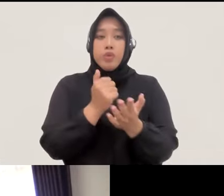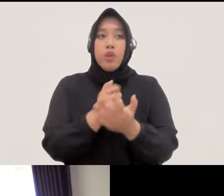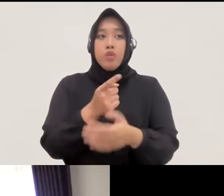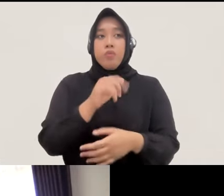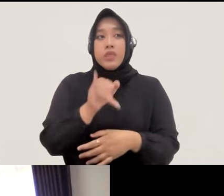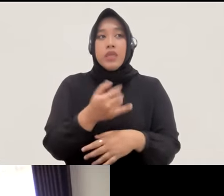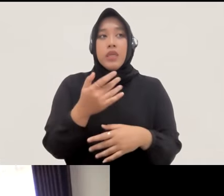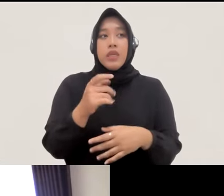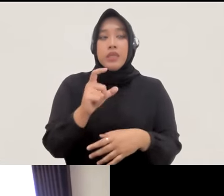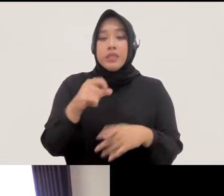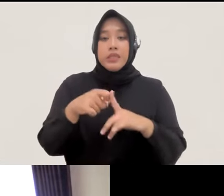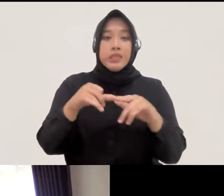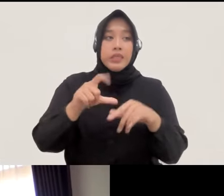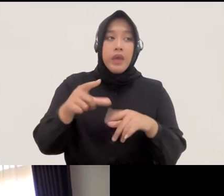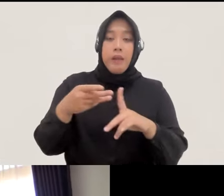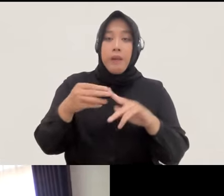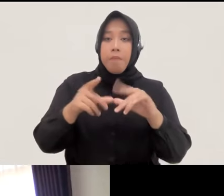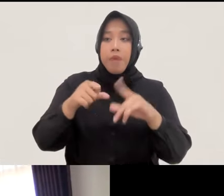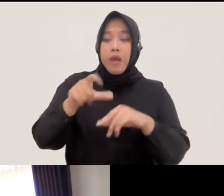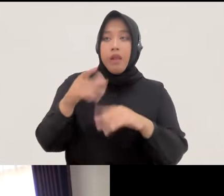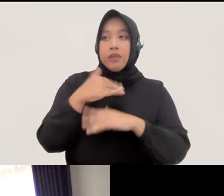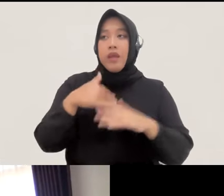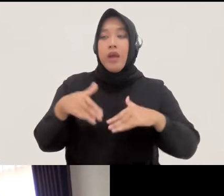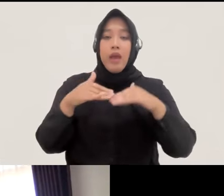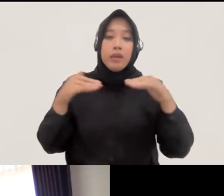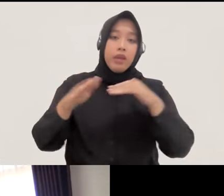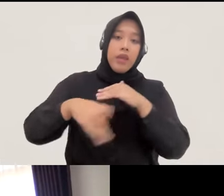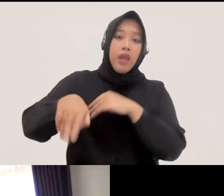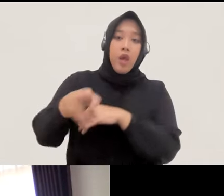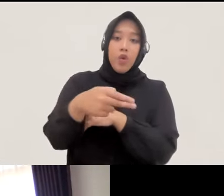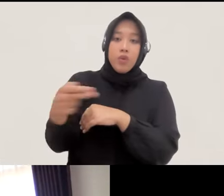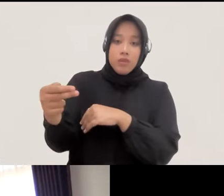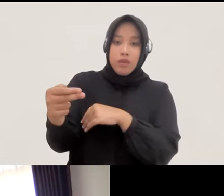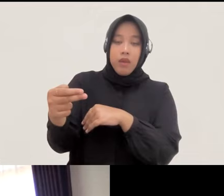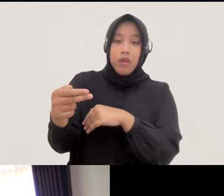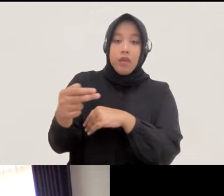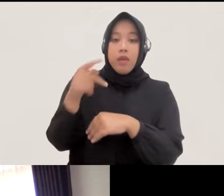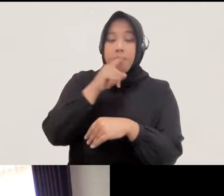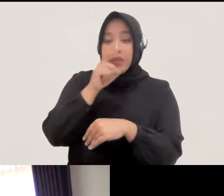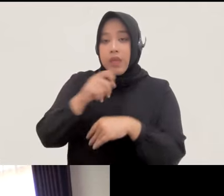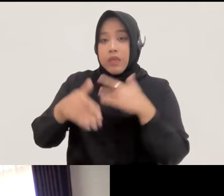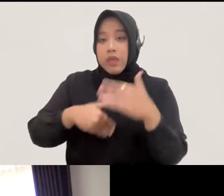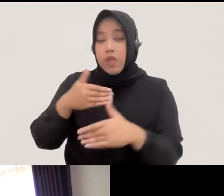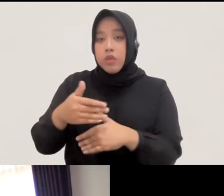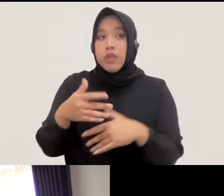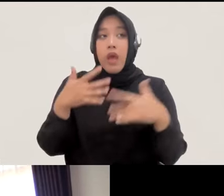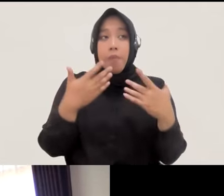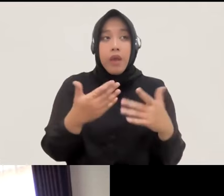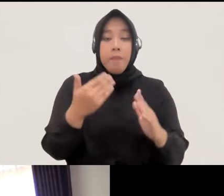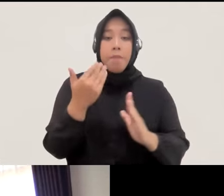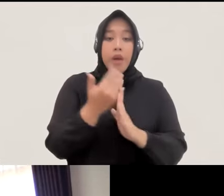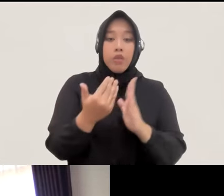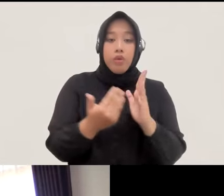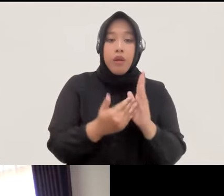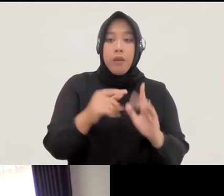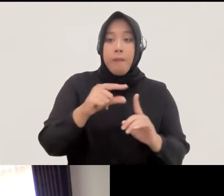cikal bakal ya ketidakadilan di Indonesia gitu jadi pertanyaan lanjutnya kemudian apakah Perpol dan Perja